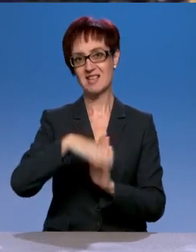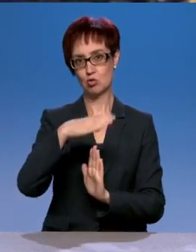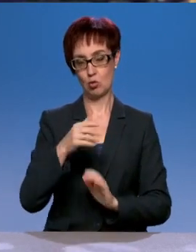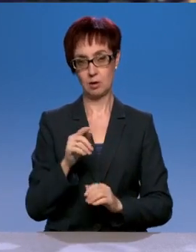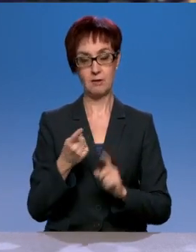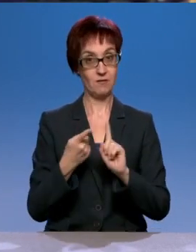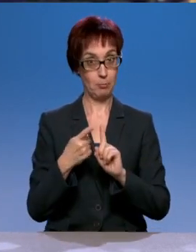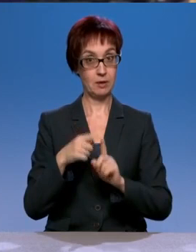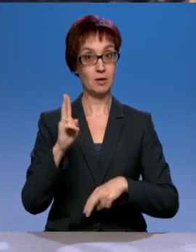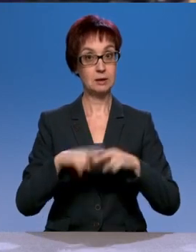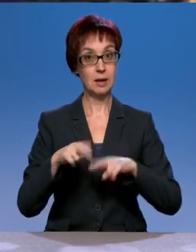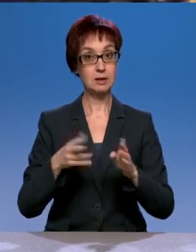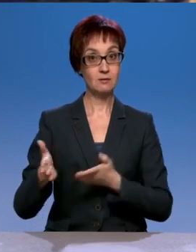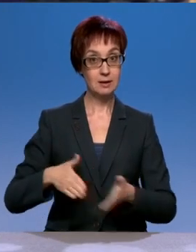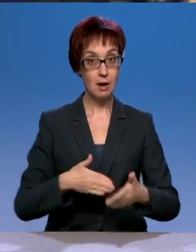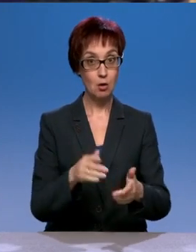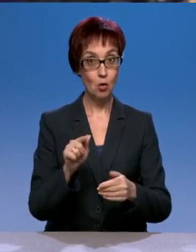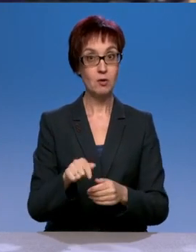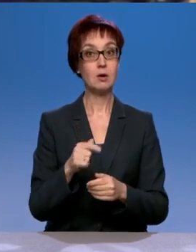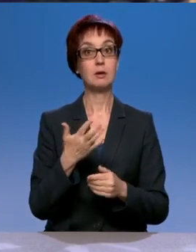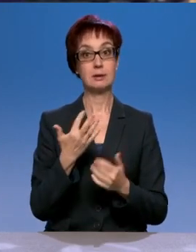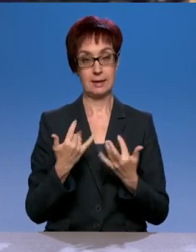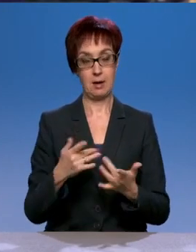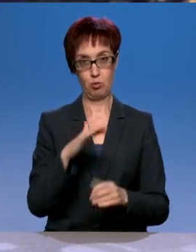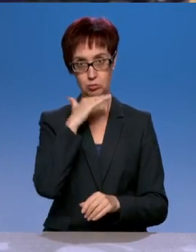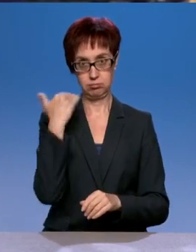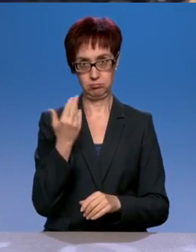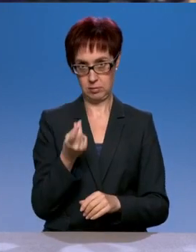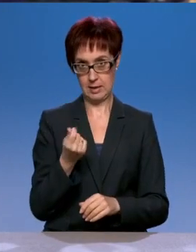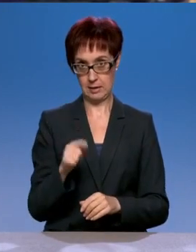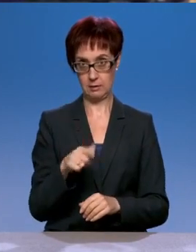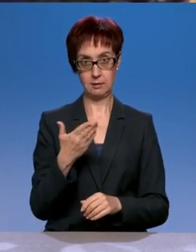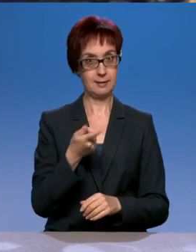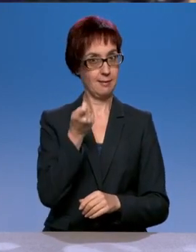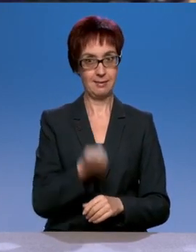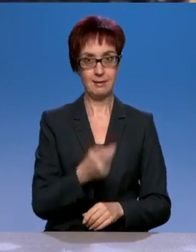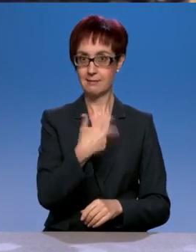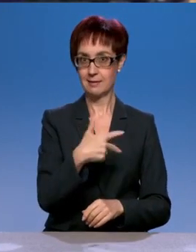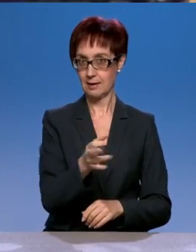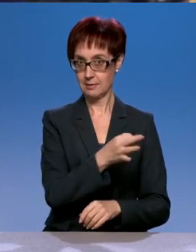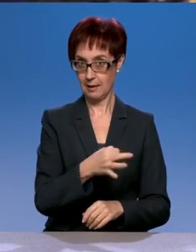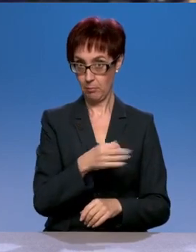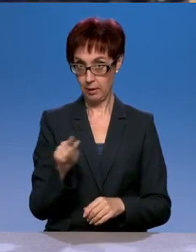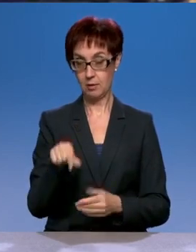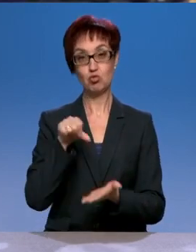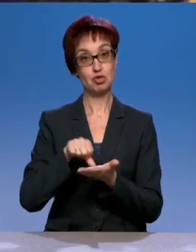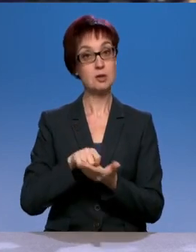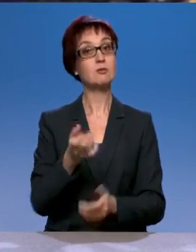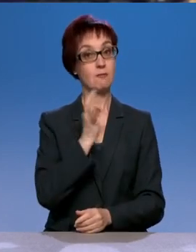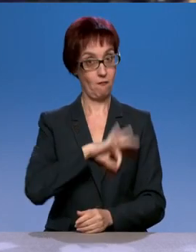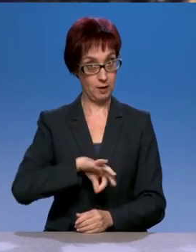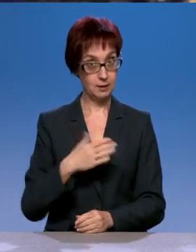затратная штука. Это не 30 копеек стоит. Естественно, выгодно участвовать. Очень часто просто, я знаю,